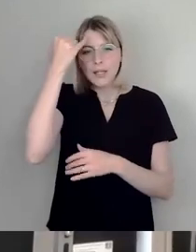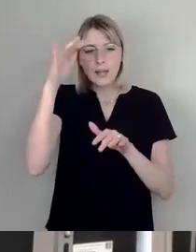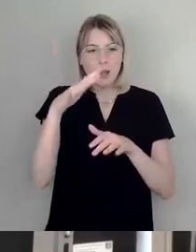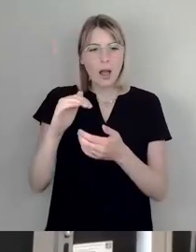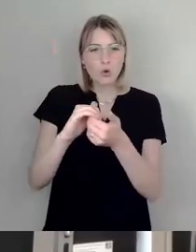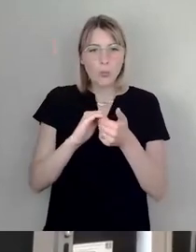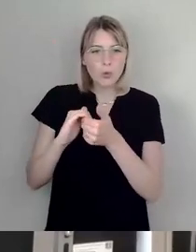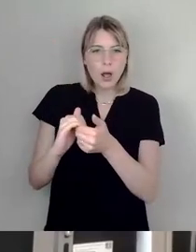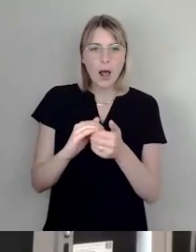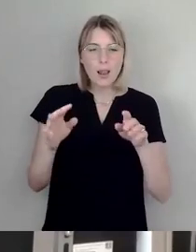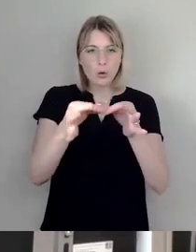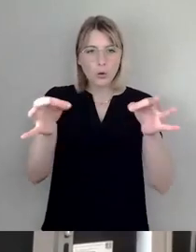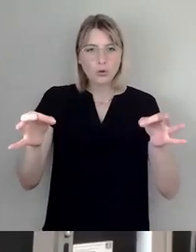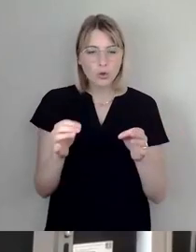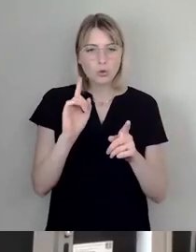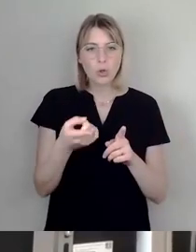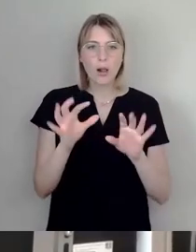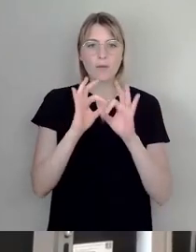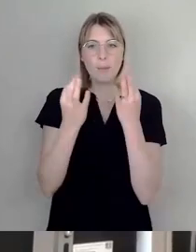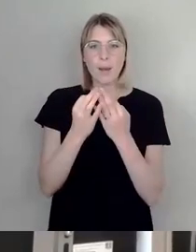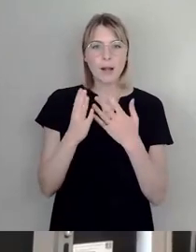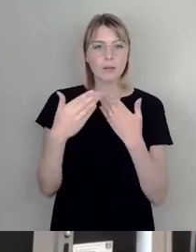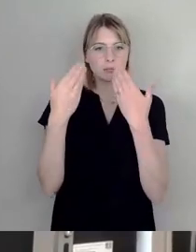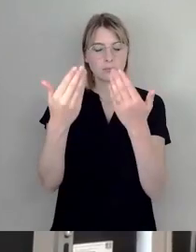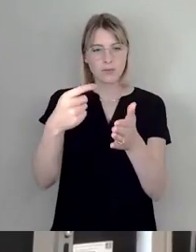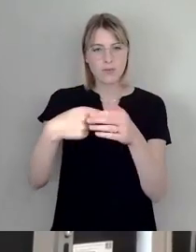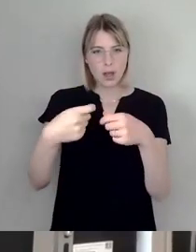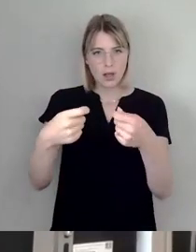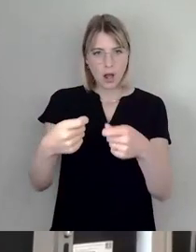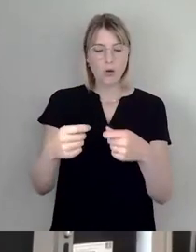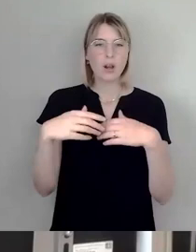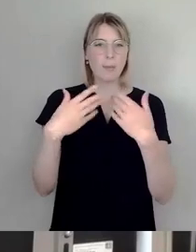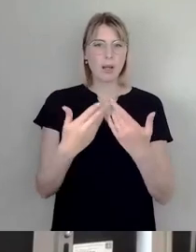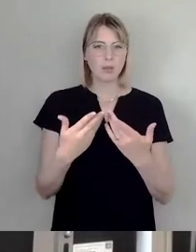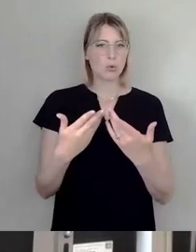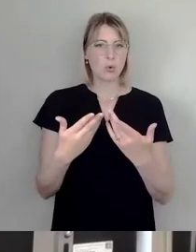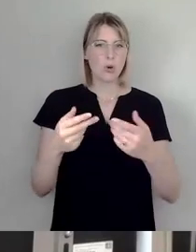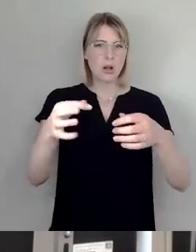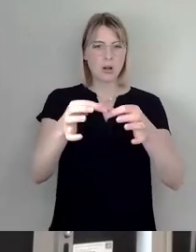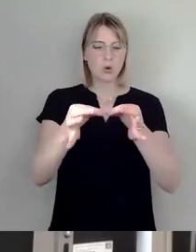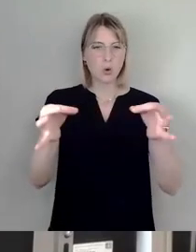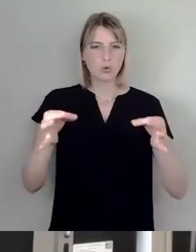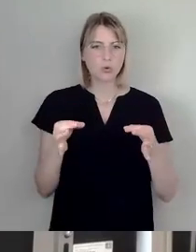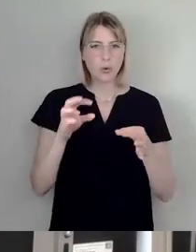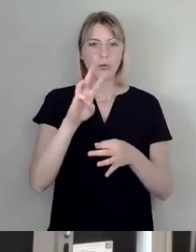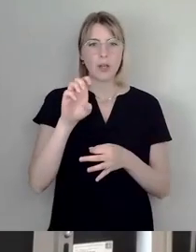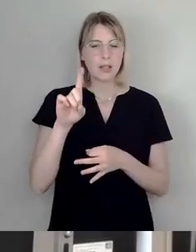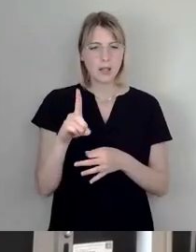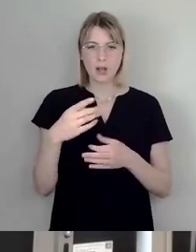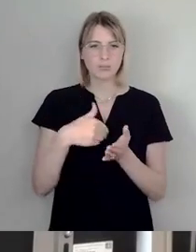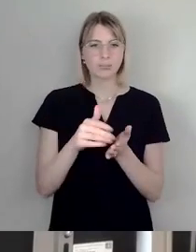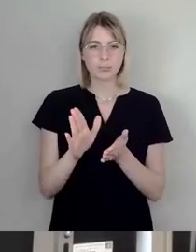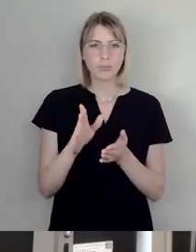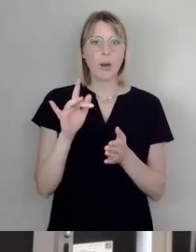an Familien vergeben werden, sondern, naja, wenn es kommunale Grundstücke sind, können es keine Grundstücke der WED sein. Der Stadtrat hat gar keine Handhabe über die